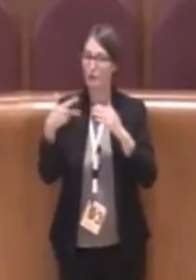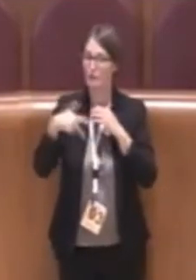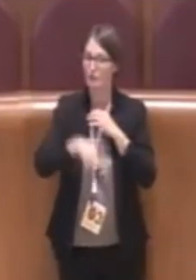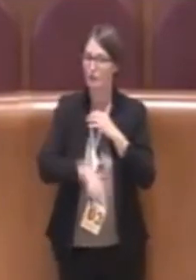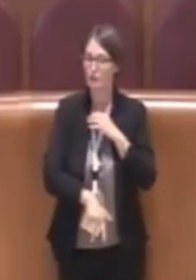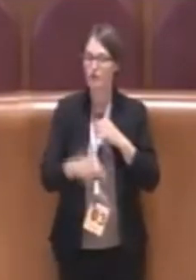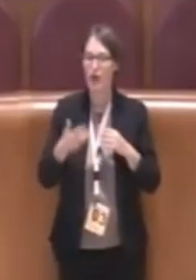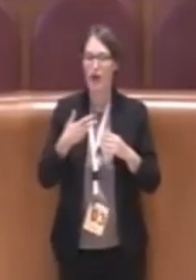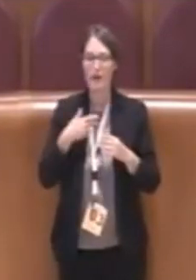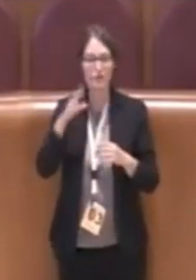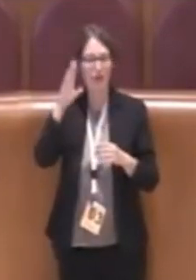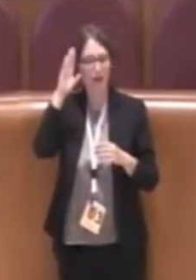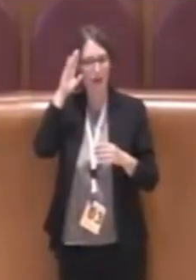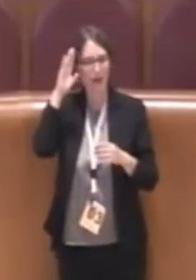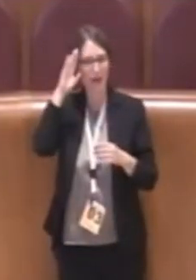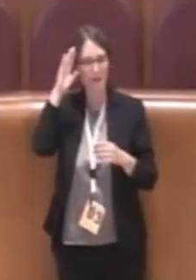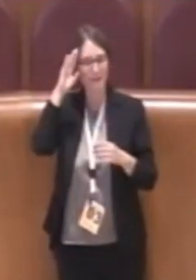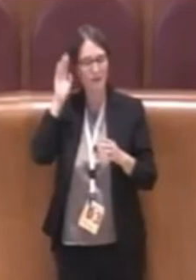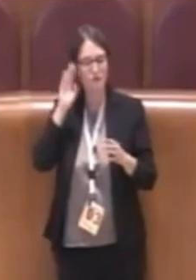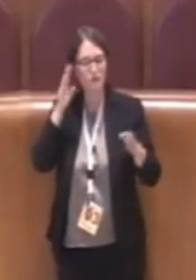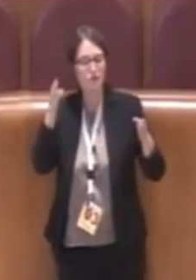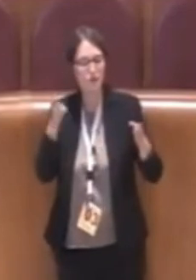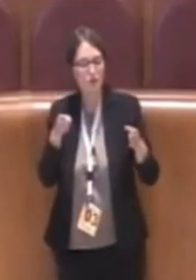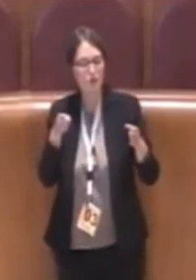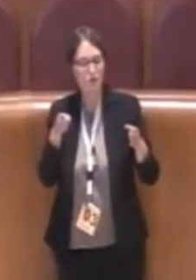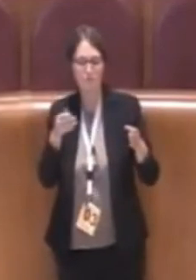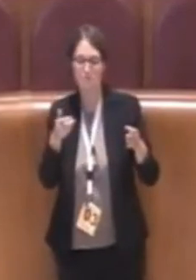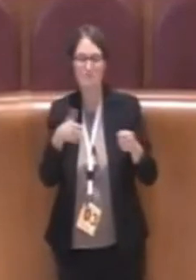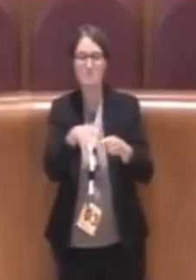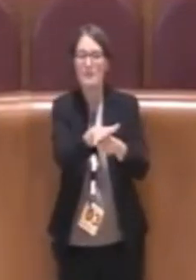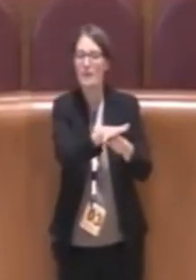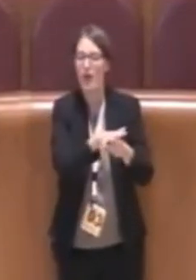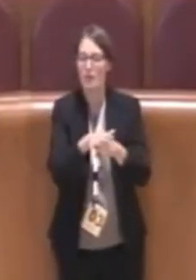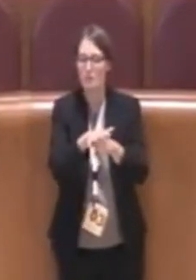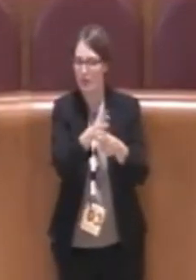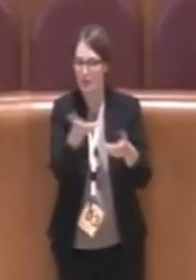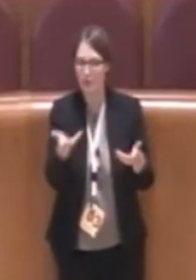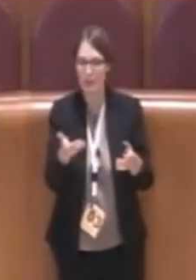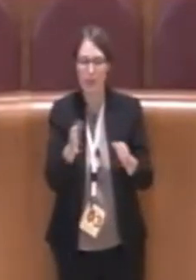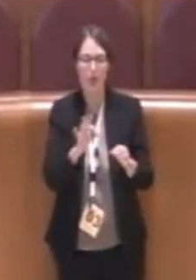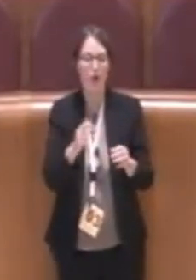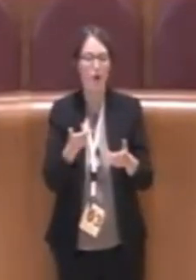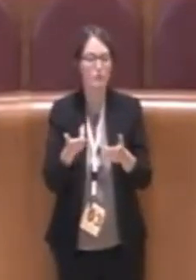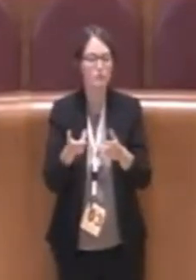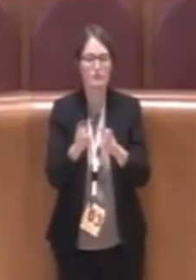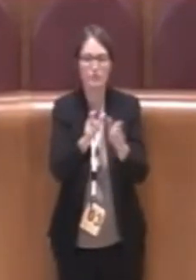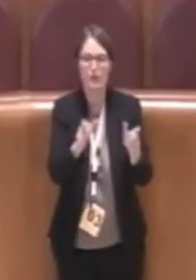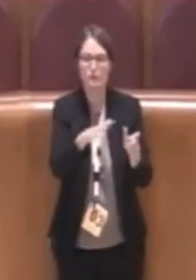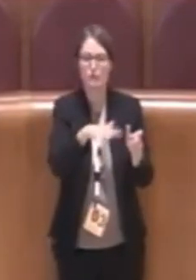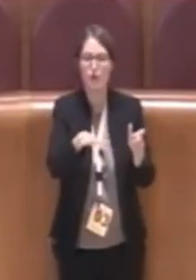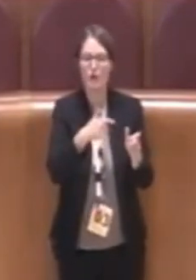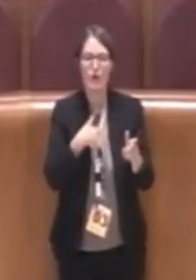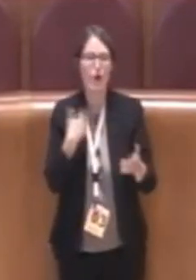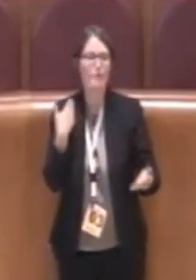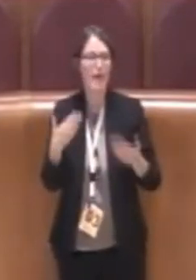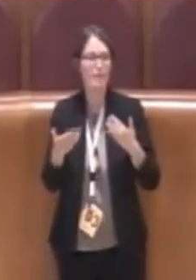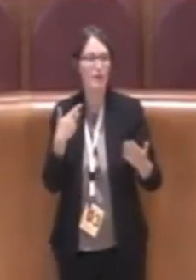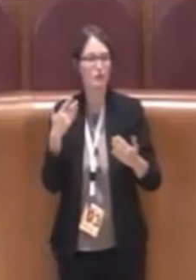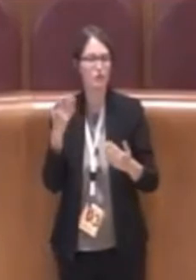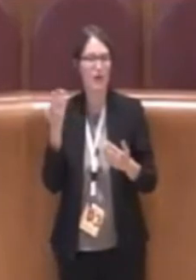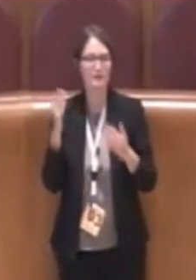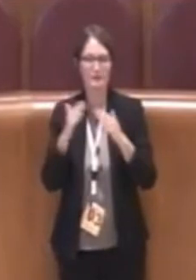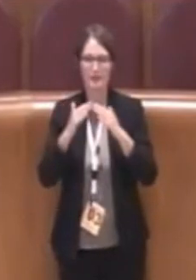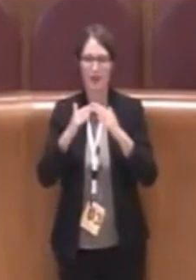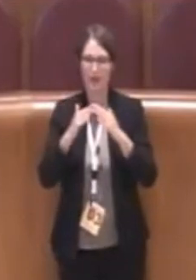'attenzione a dei nuclei che non sono in emergenza abitativa, ma sono fragili ugualmente, cioè sono